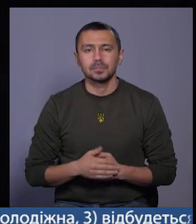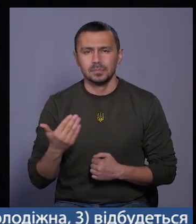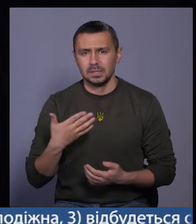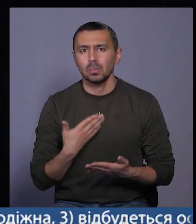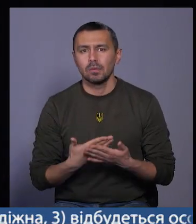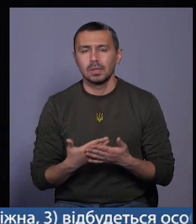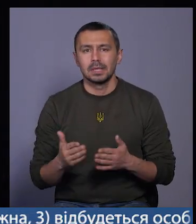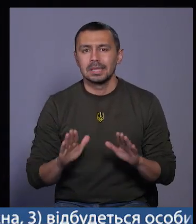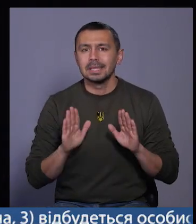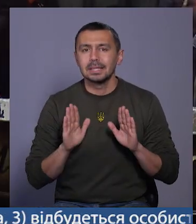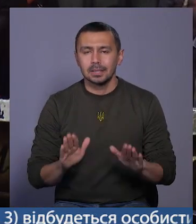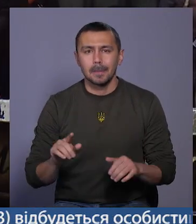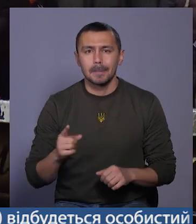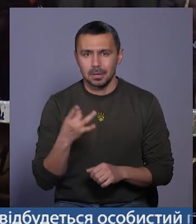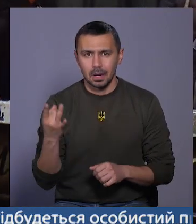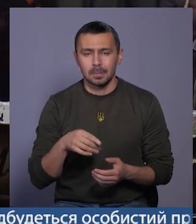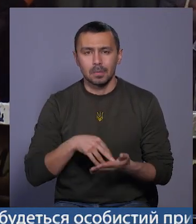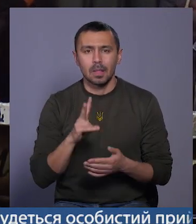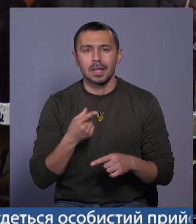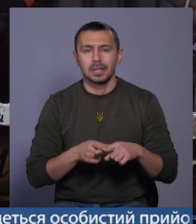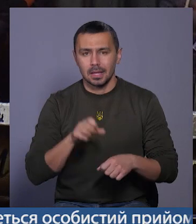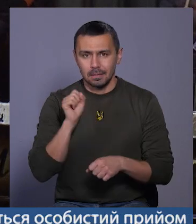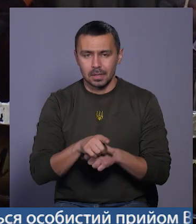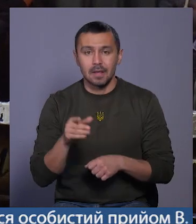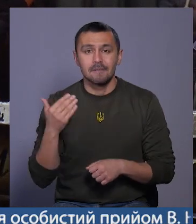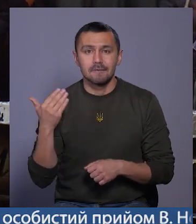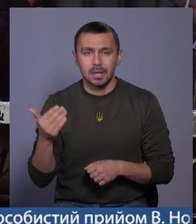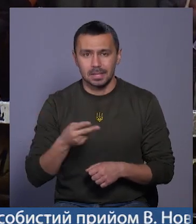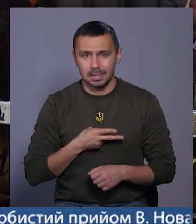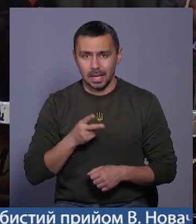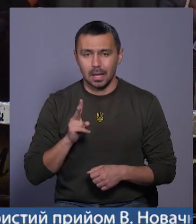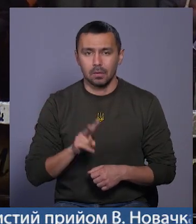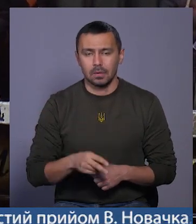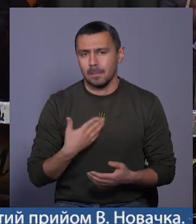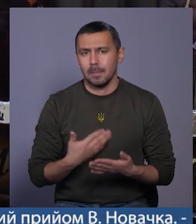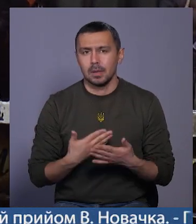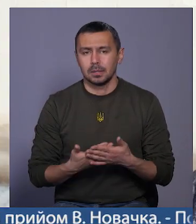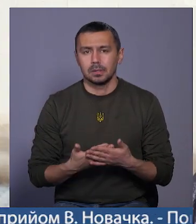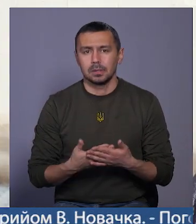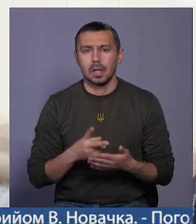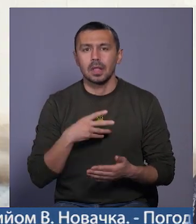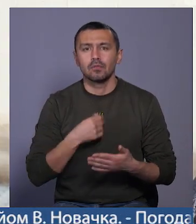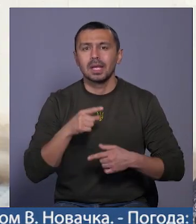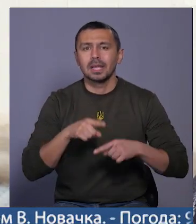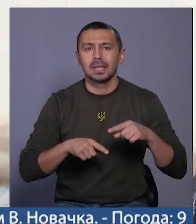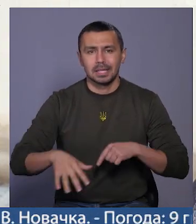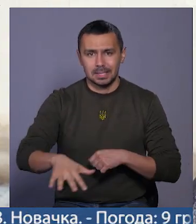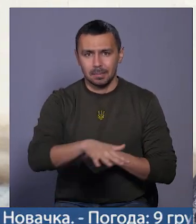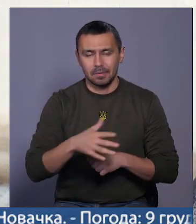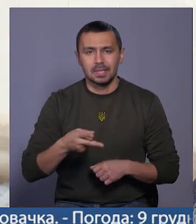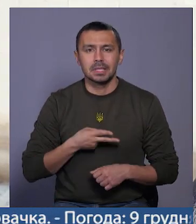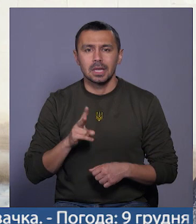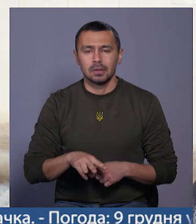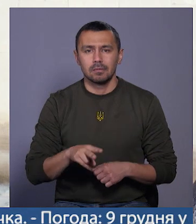буквально тільки перший раз пішов на це завдання. Він загинув майже на своїй рідній землі. Він